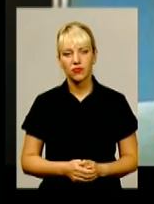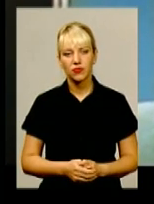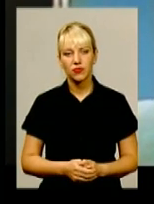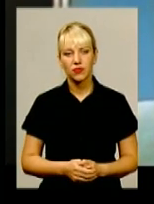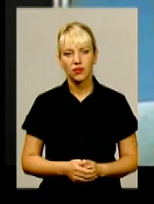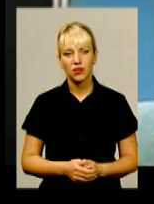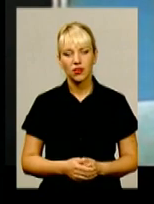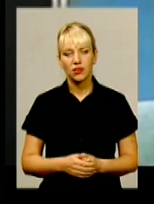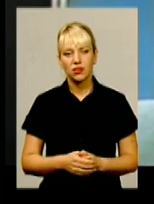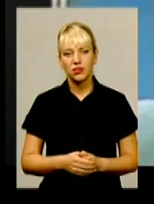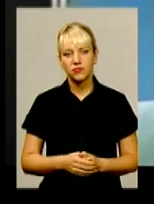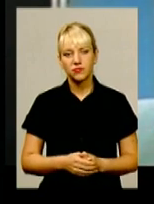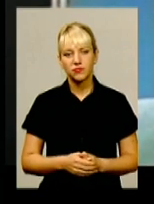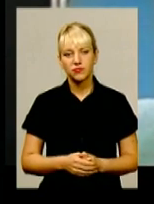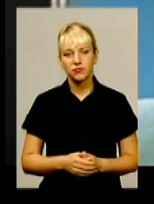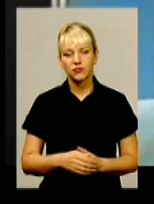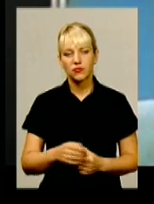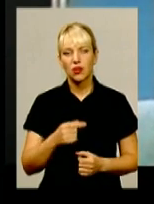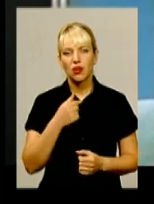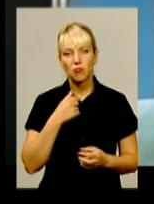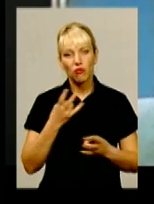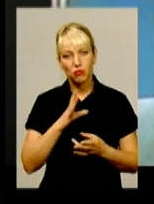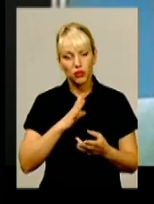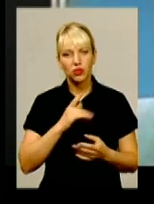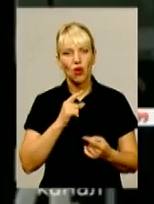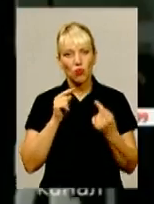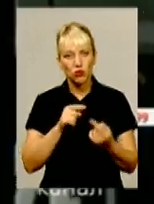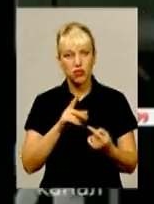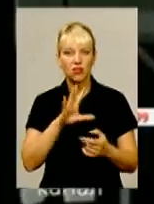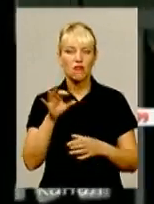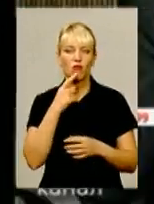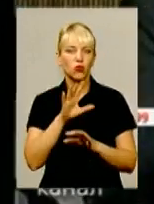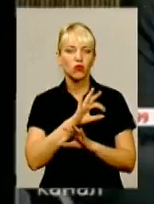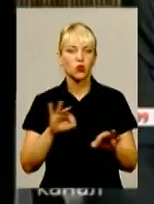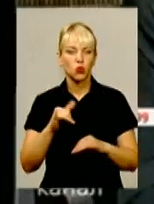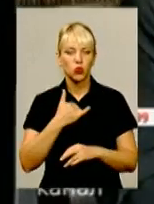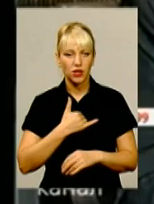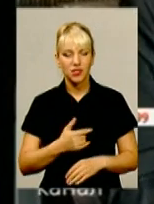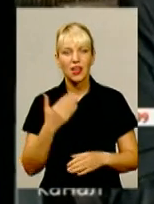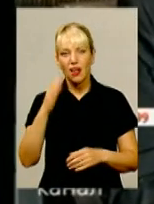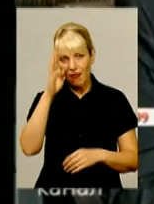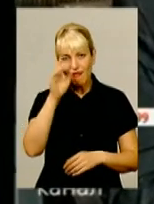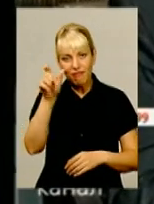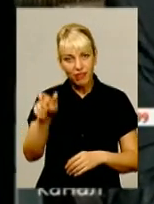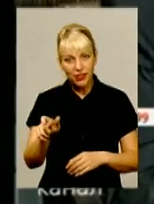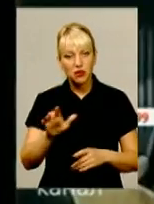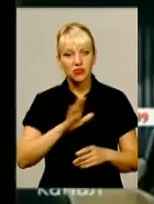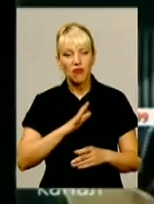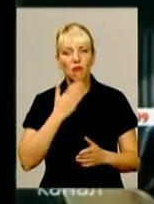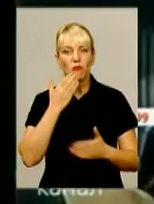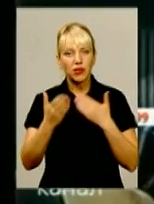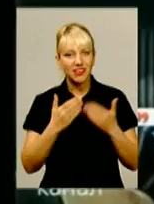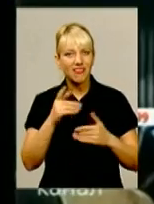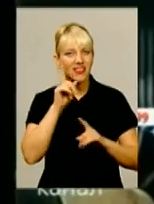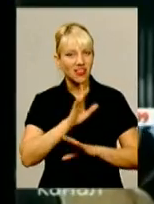опозиції. Але сьогодні кажуть, що Кушми – класний хлопець, в нас ця перспектива попереду. Він ставив незручні запитання, викривав темні